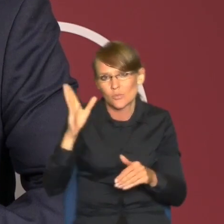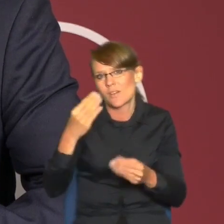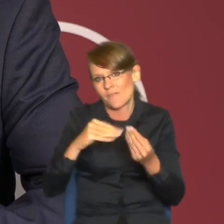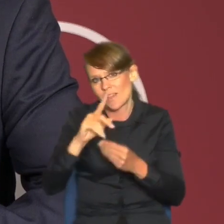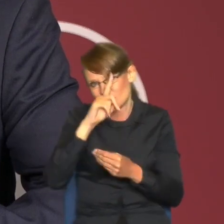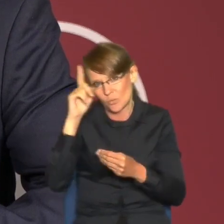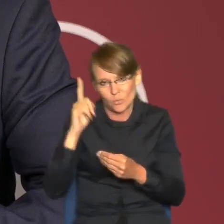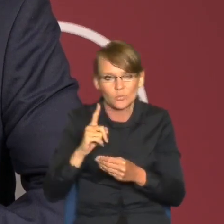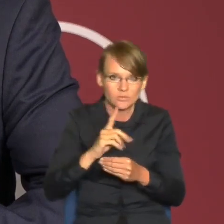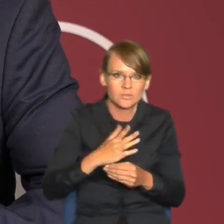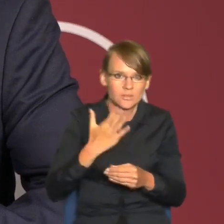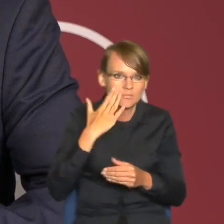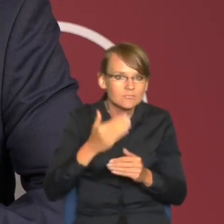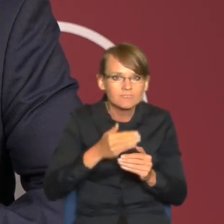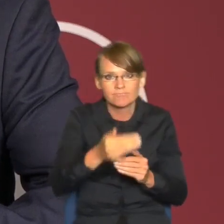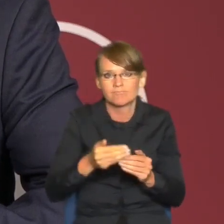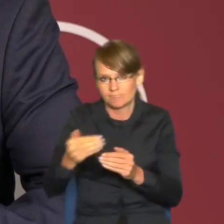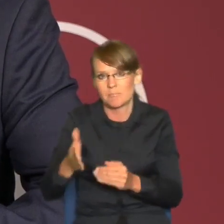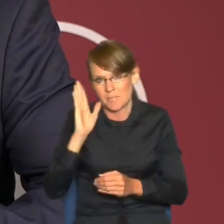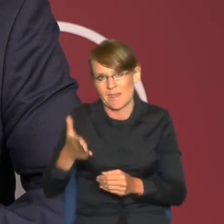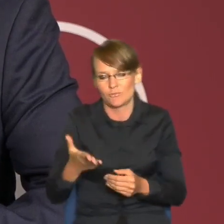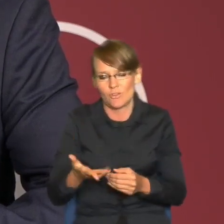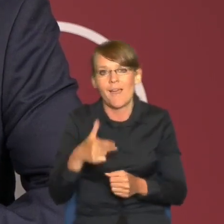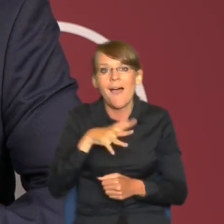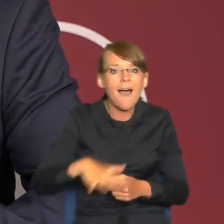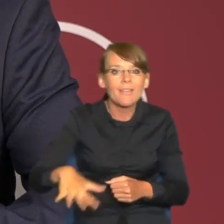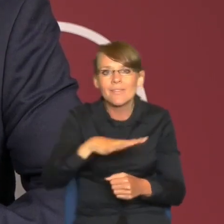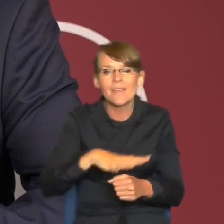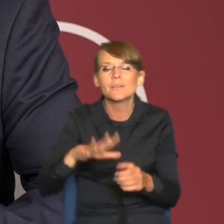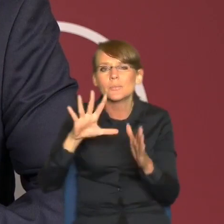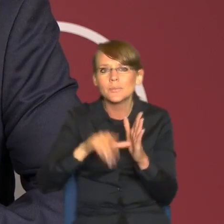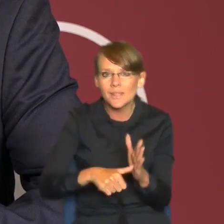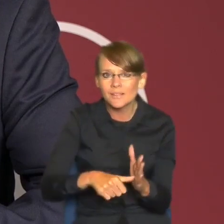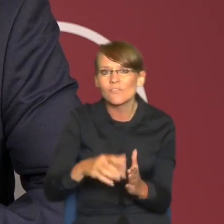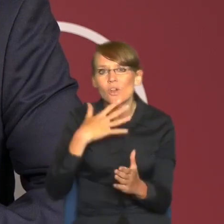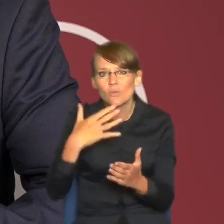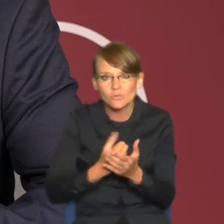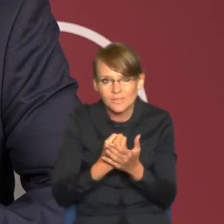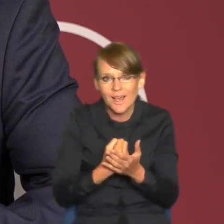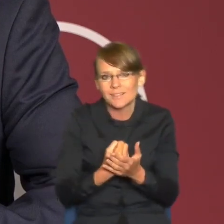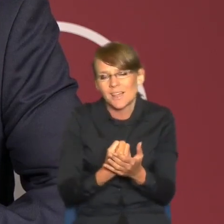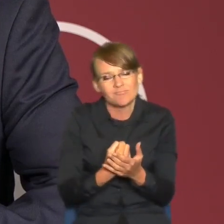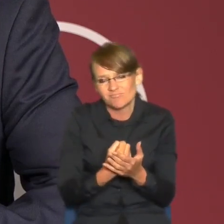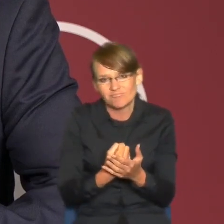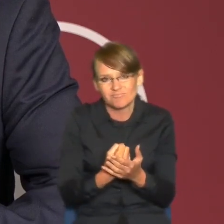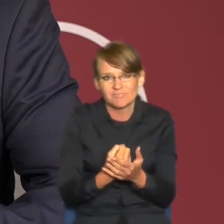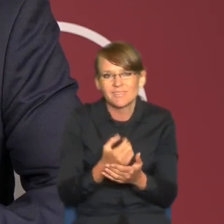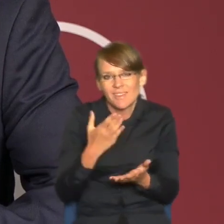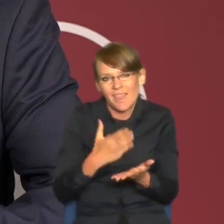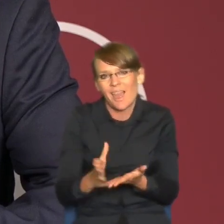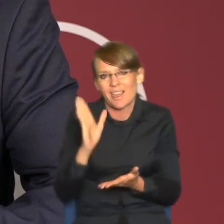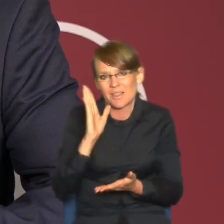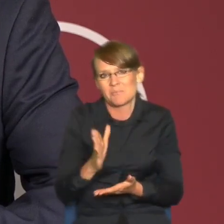a wykorzystywanie tych terenów w miejskich dalej będzie cały czas bardzo